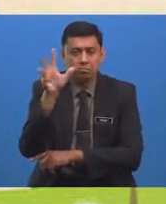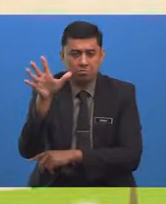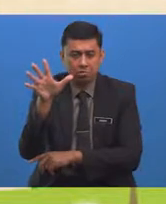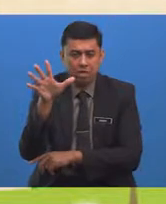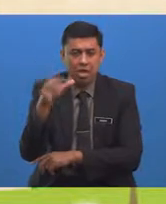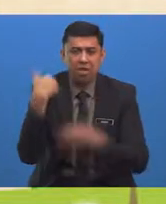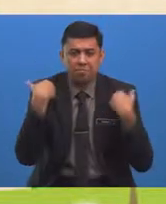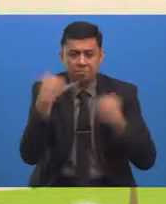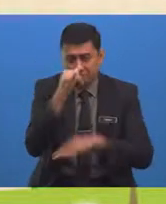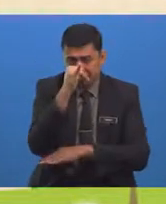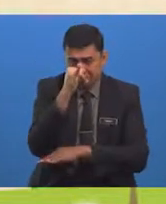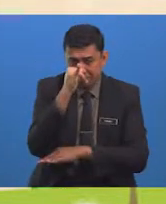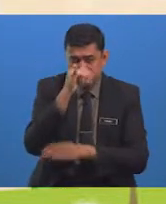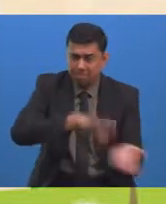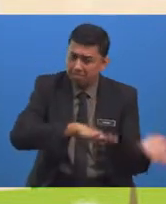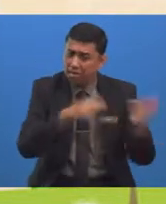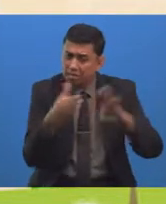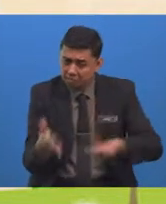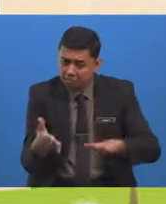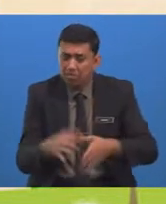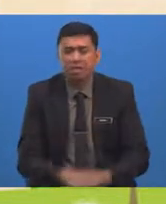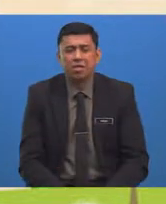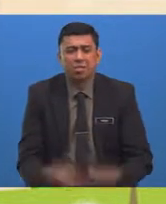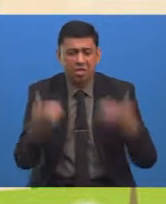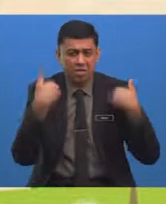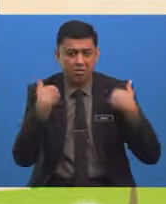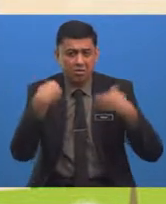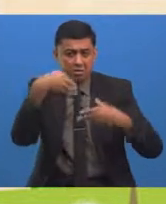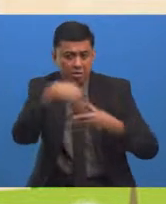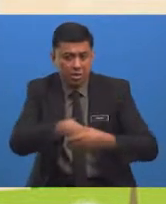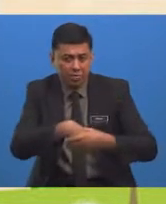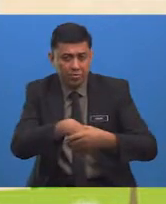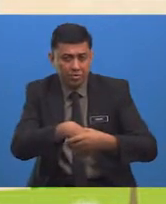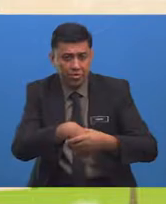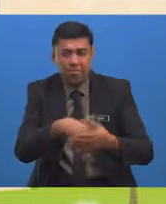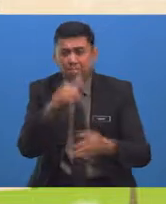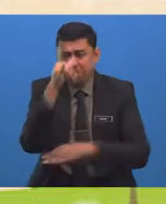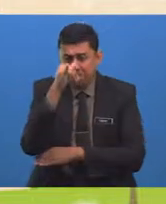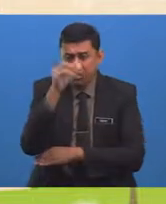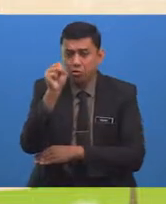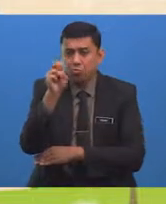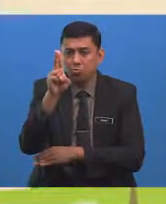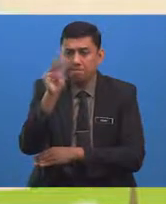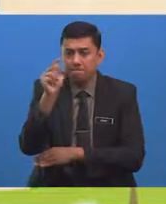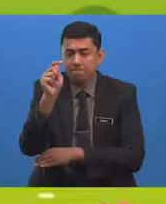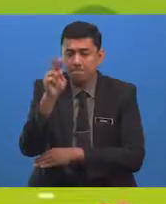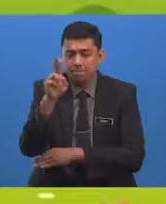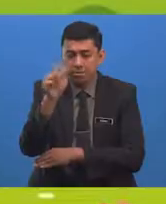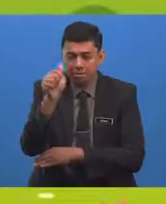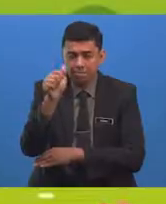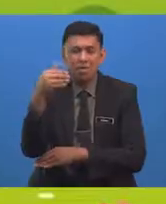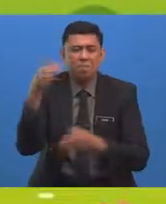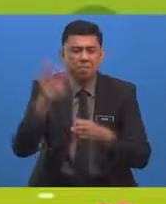Sumatera Rhino Badak Sumbu Sumatera kita declare yang ada dalam captive Badak Sumbu Sumatera ni officially dah preposed dalam Malaysia